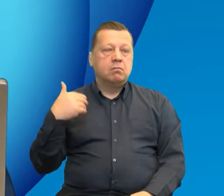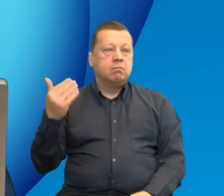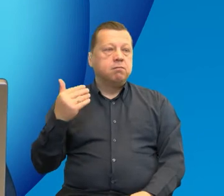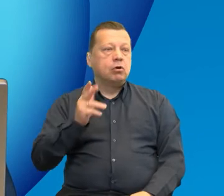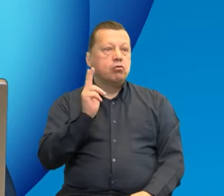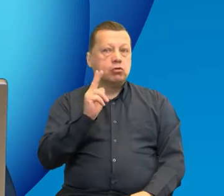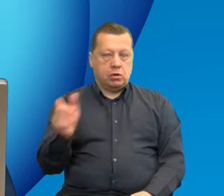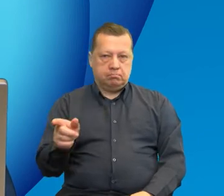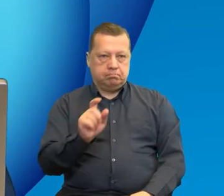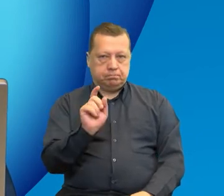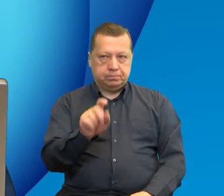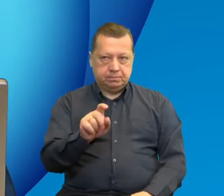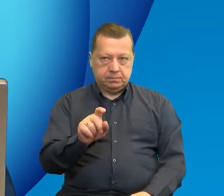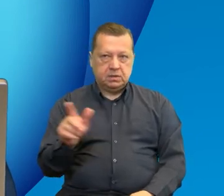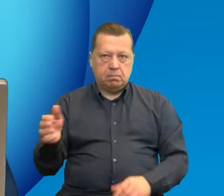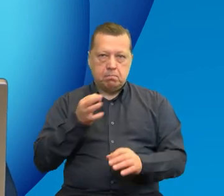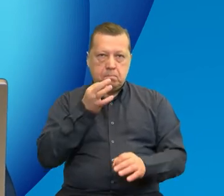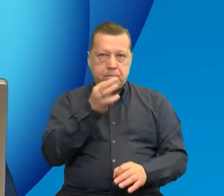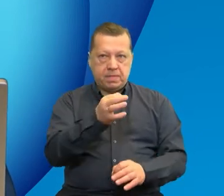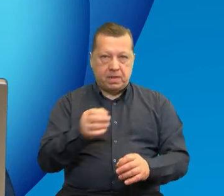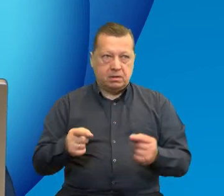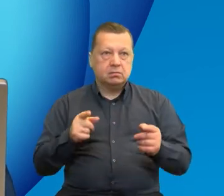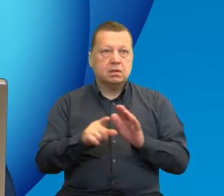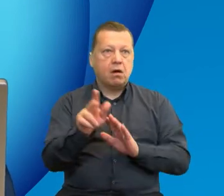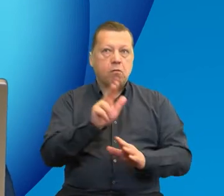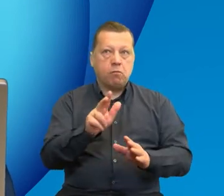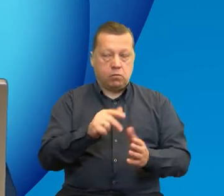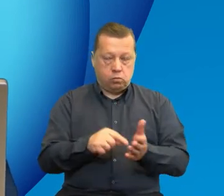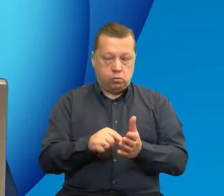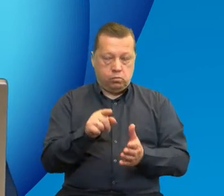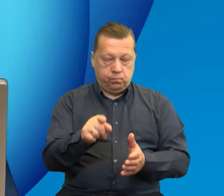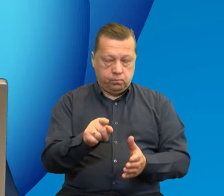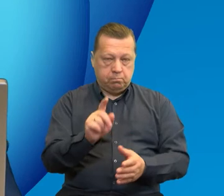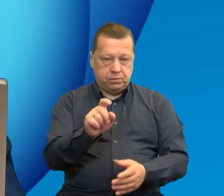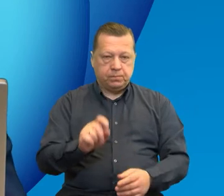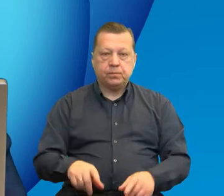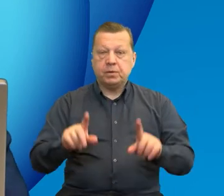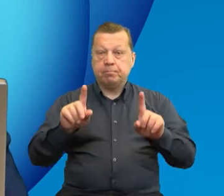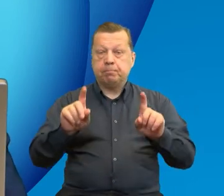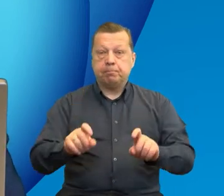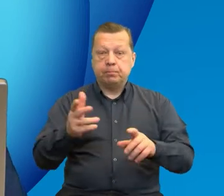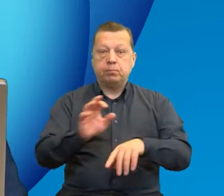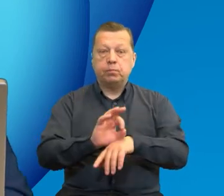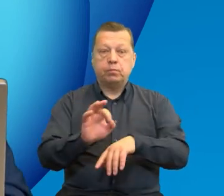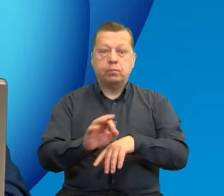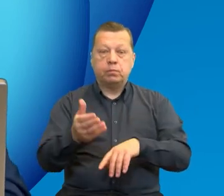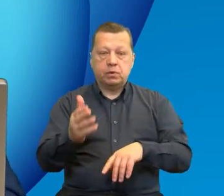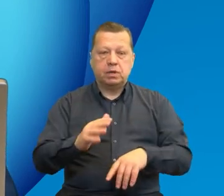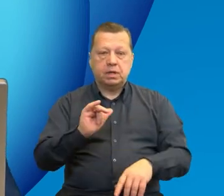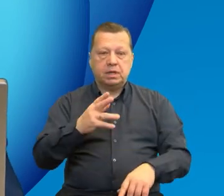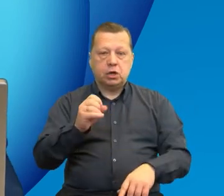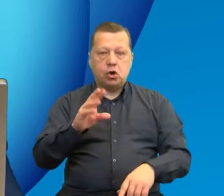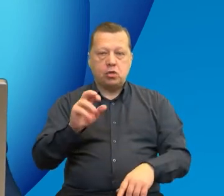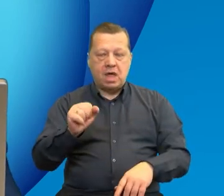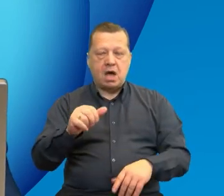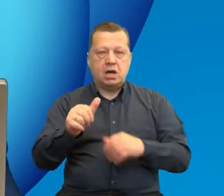beneficjenta, do którego to pytanie będzie przez Państwa kierowane. A zaczynamy od projektu INCON